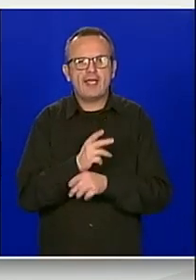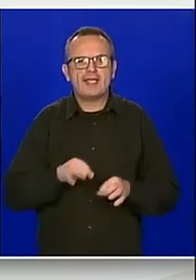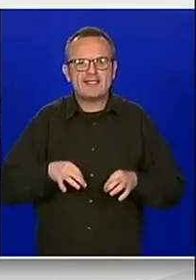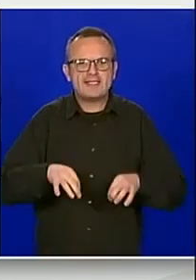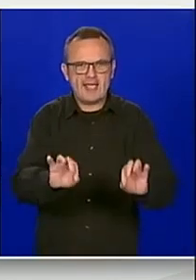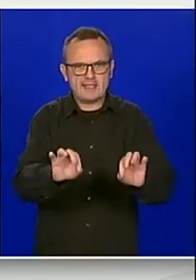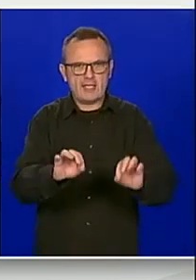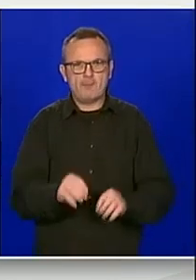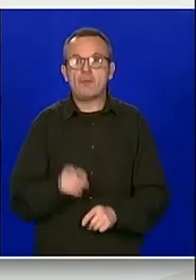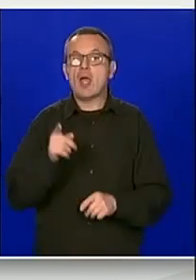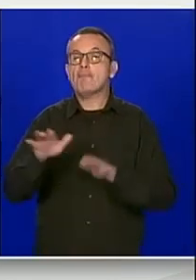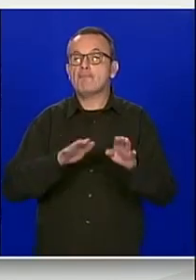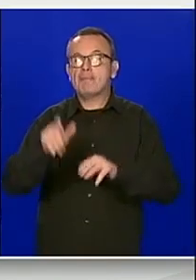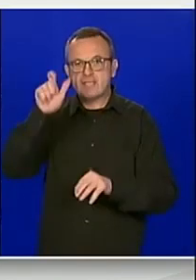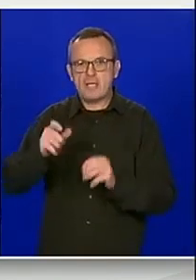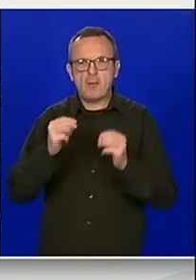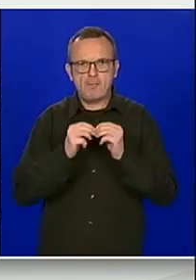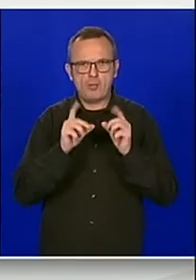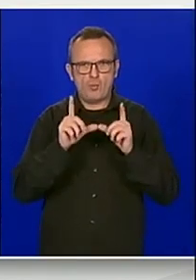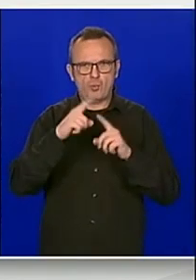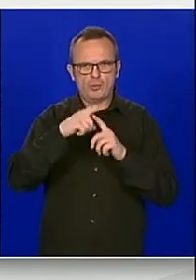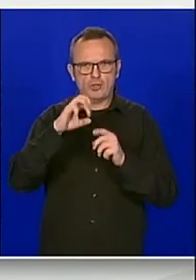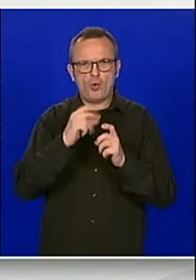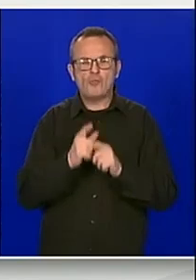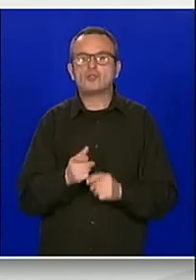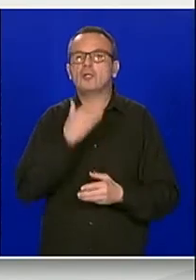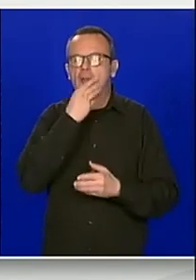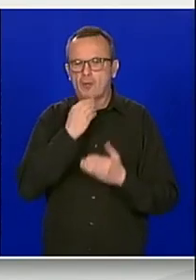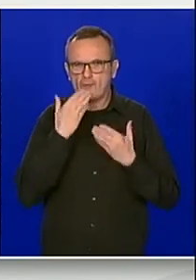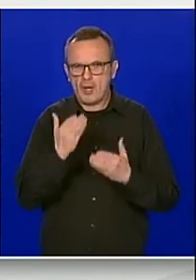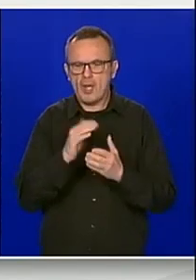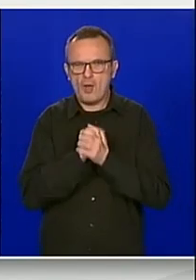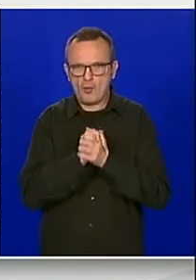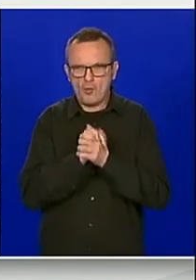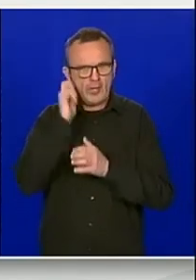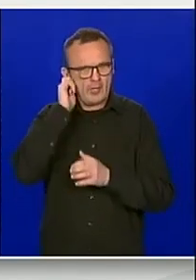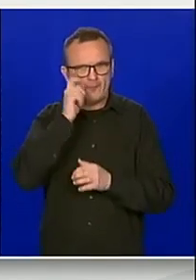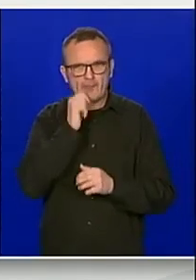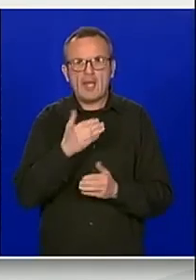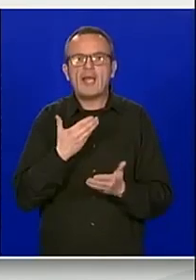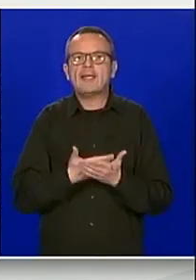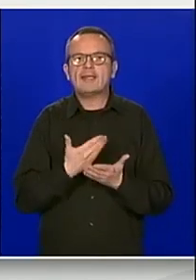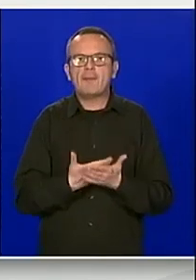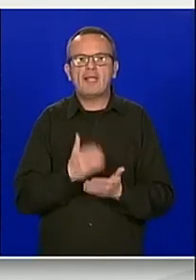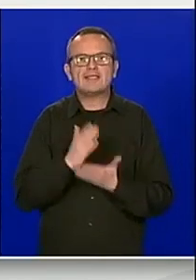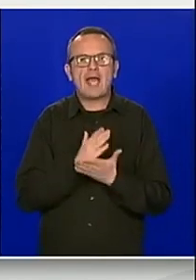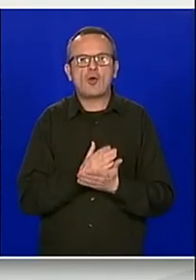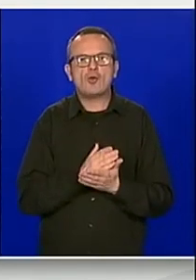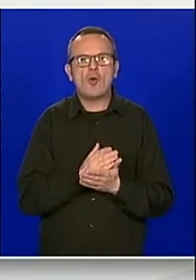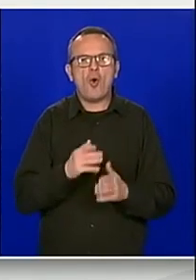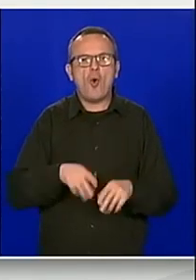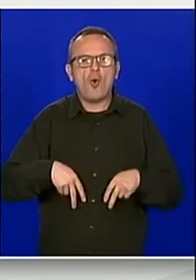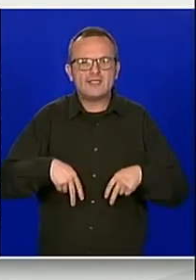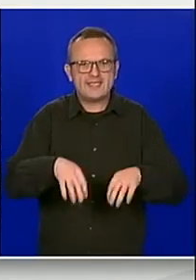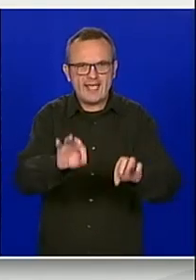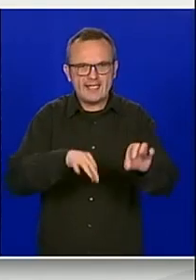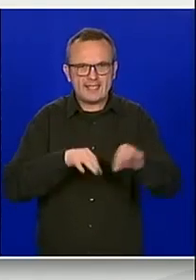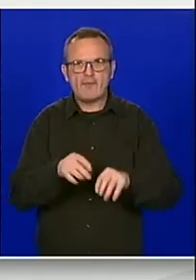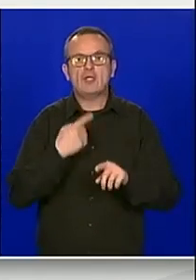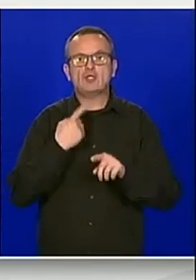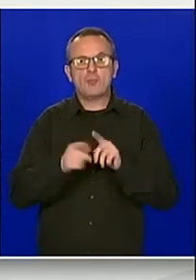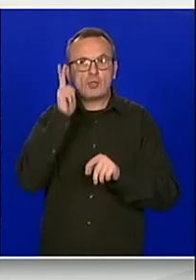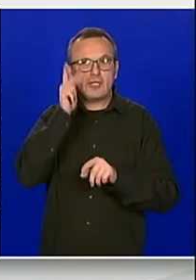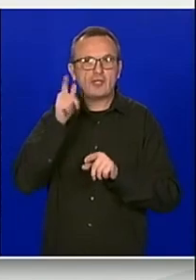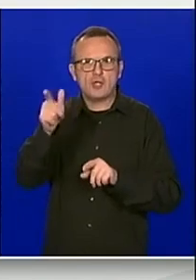Budković, izvolite. Hvala lijepo, gospodine predsjedniče, kolegice i kolege. Temeljem zakona o cestama na inicijativu društva Hrvatske